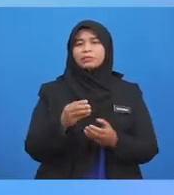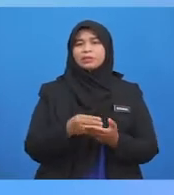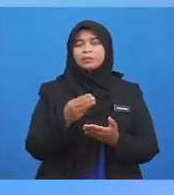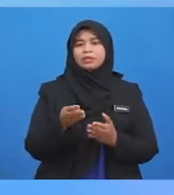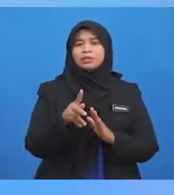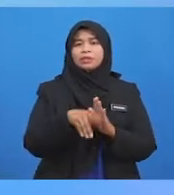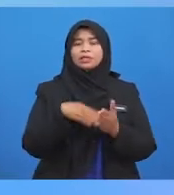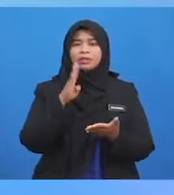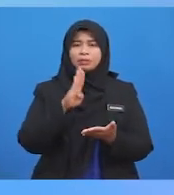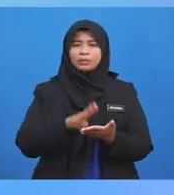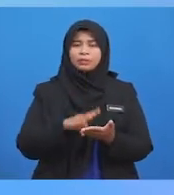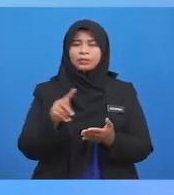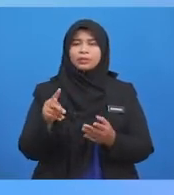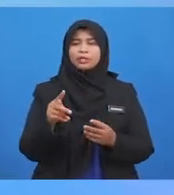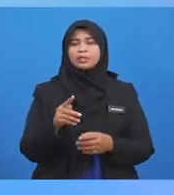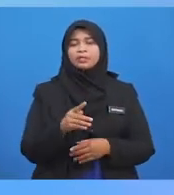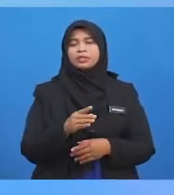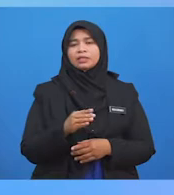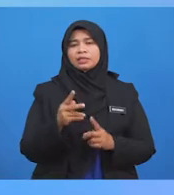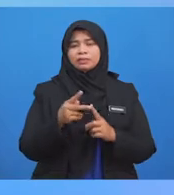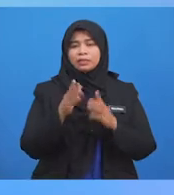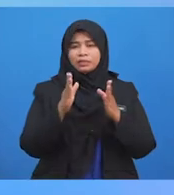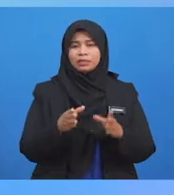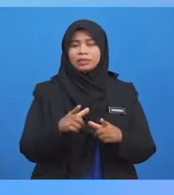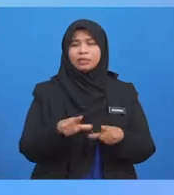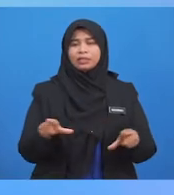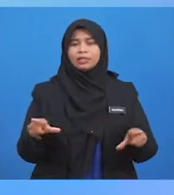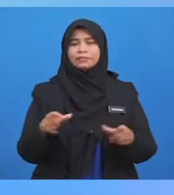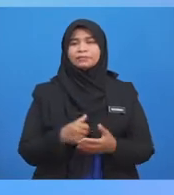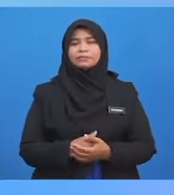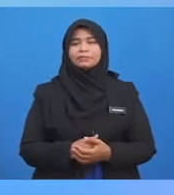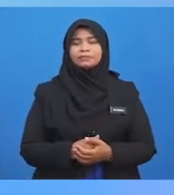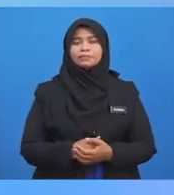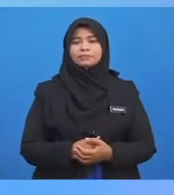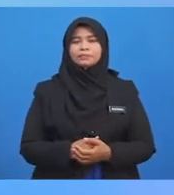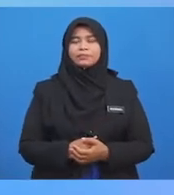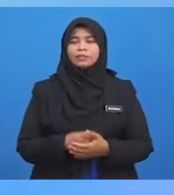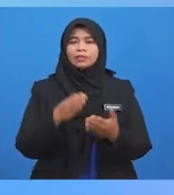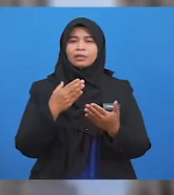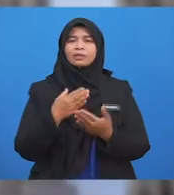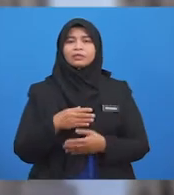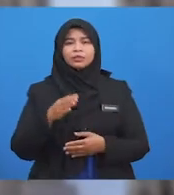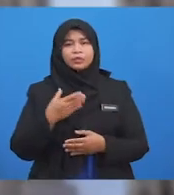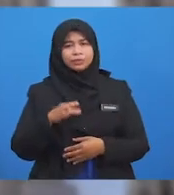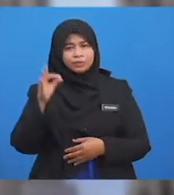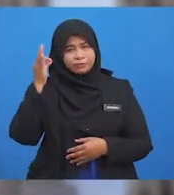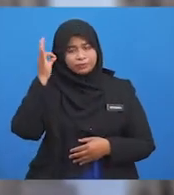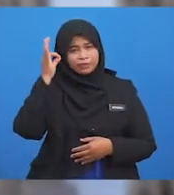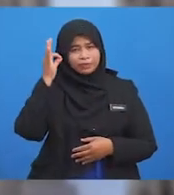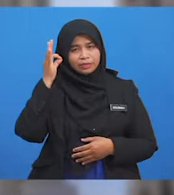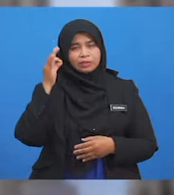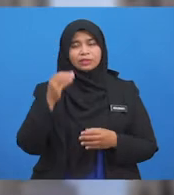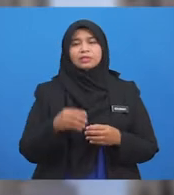Kemudaratan Serta Ancaman Kepada Orang Lain Atau Alam Sekitar Bayangkan